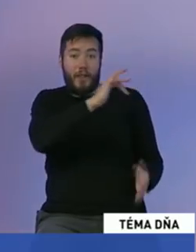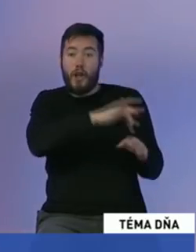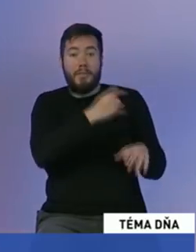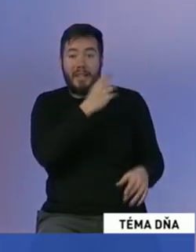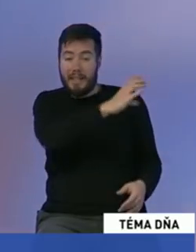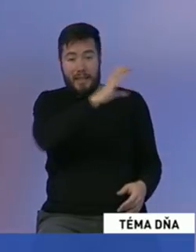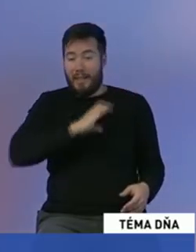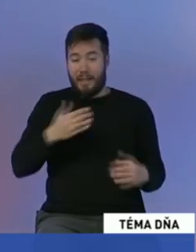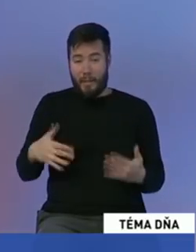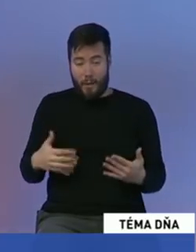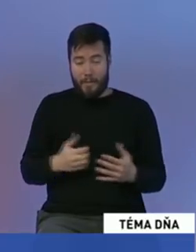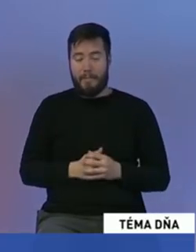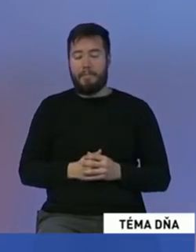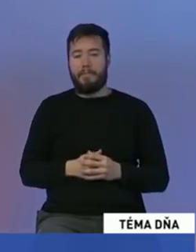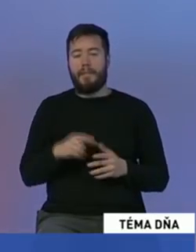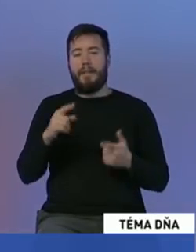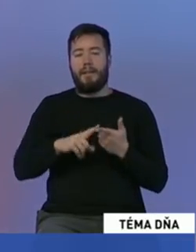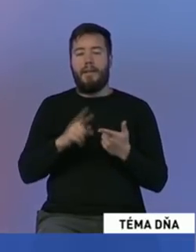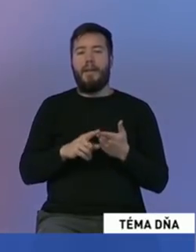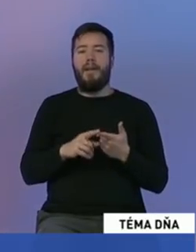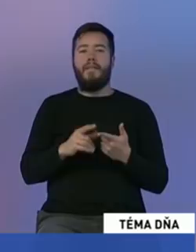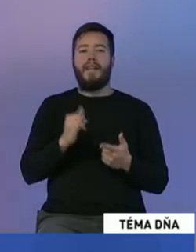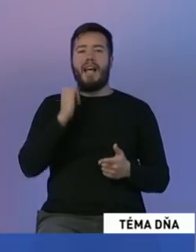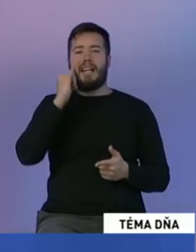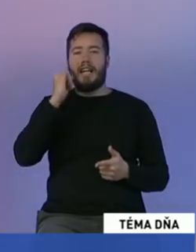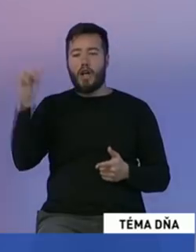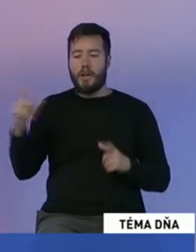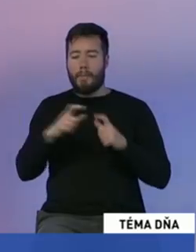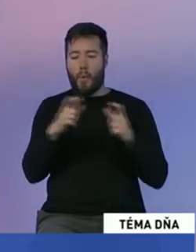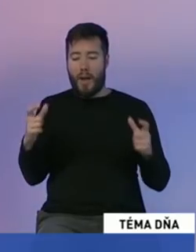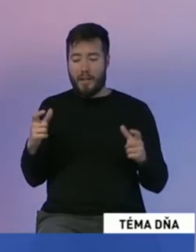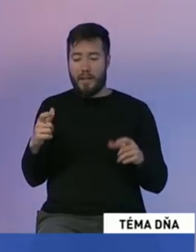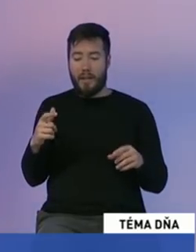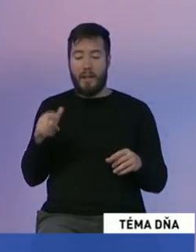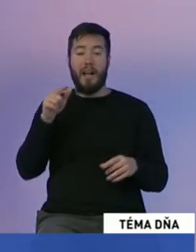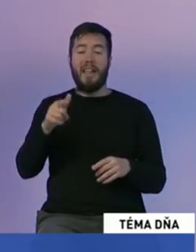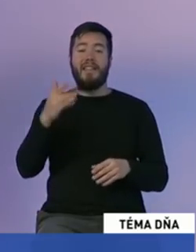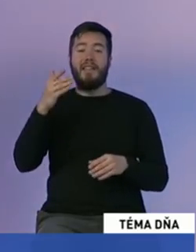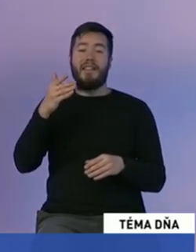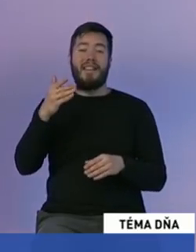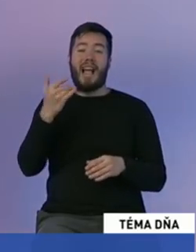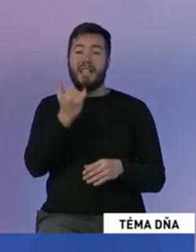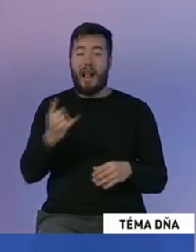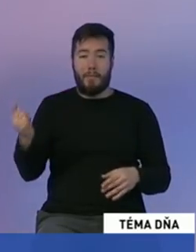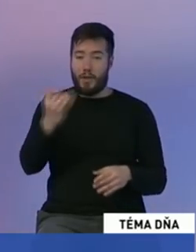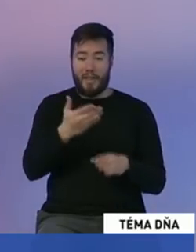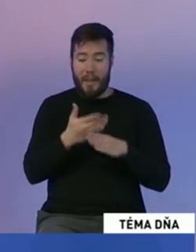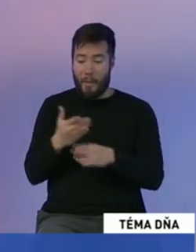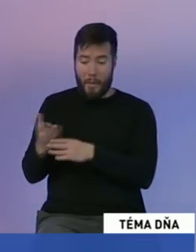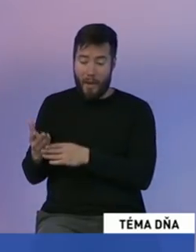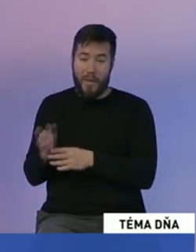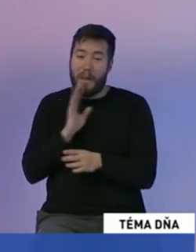počet peniazy. Tak ako tu máme rekreáčne poukazy, ktoré na konci dňa tým najslabším vôbec nepomáhajú, pretože si ich nemôžu dovoliť.